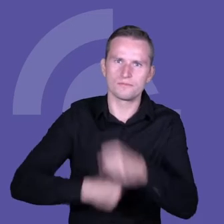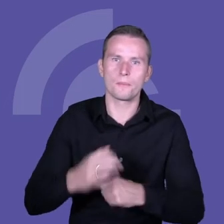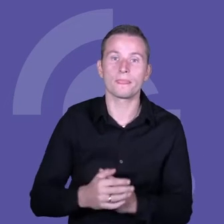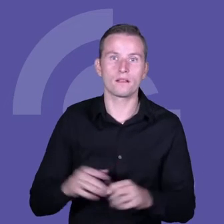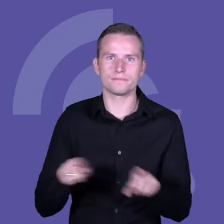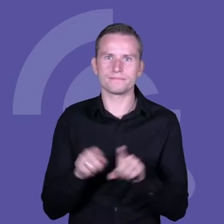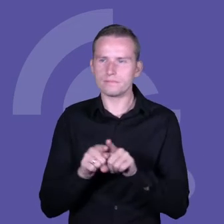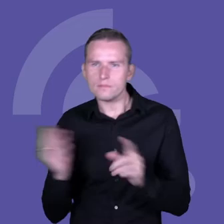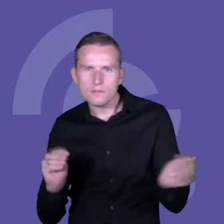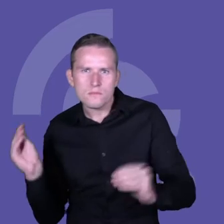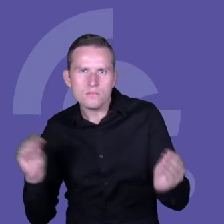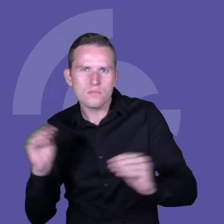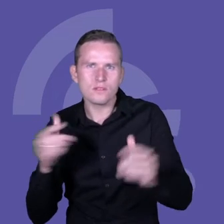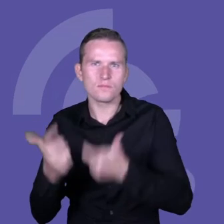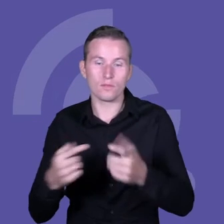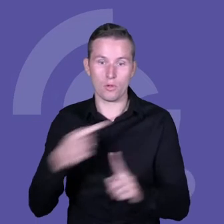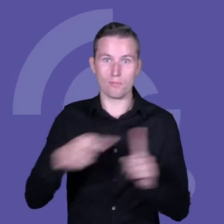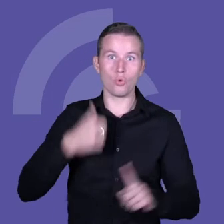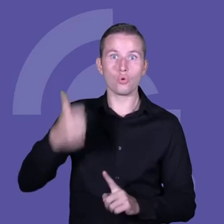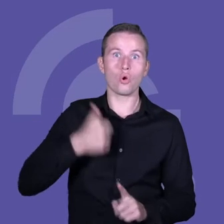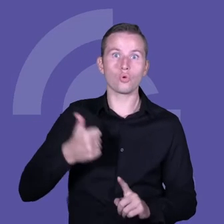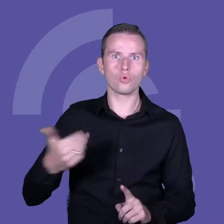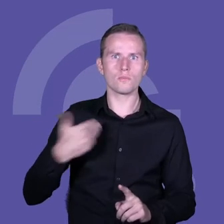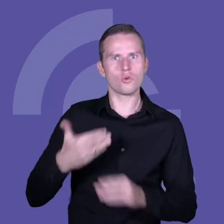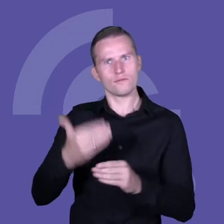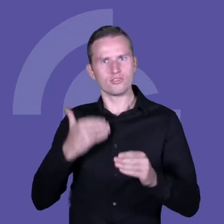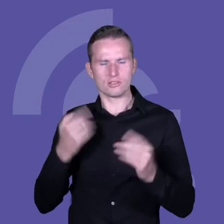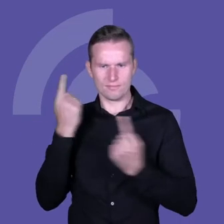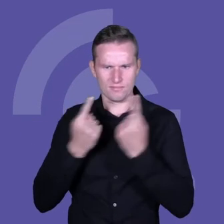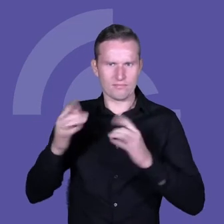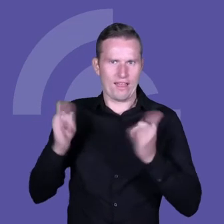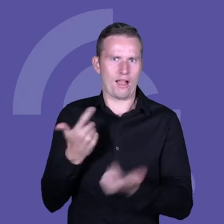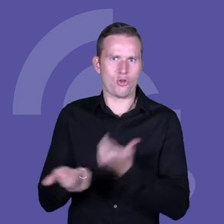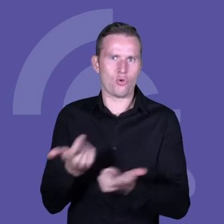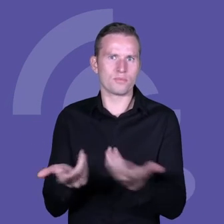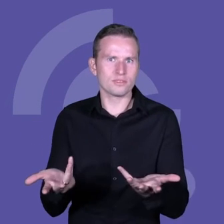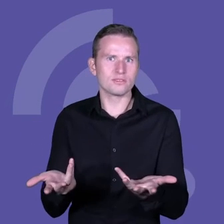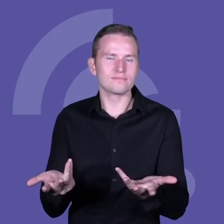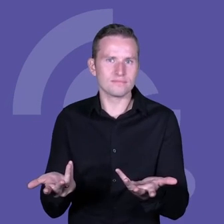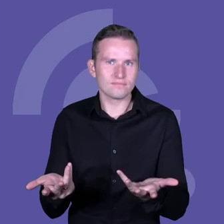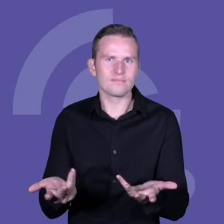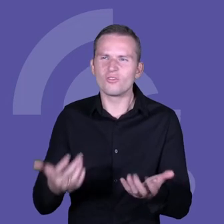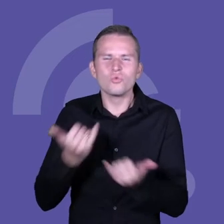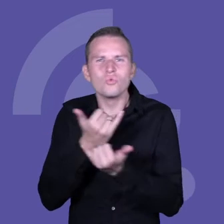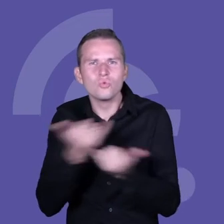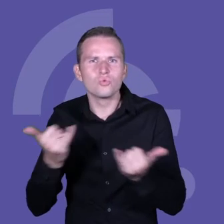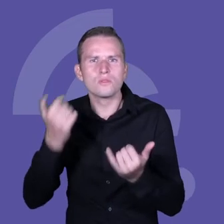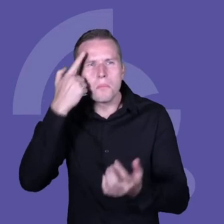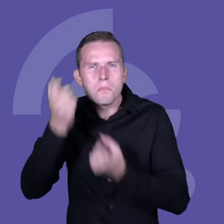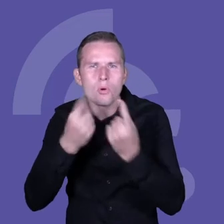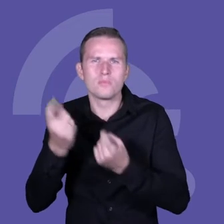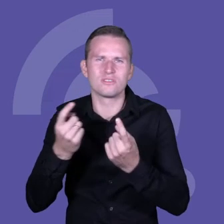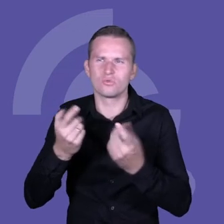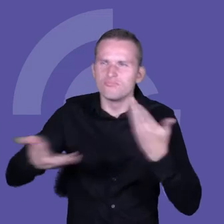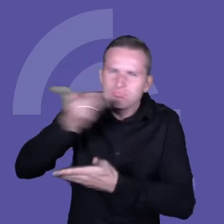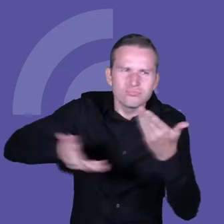pół roku, zanim w ogóle zabrano się do pracy, to myślano, jak to zrobić i robiono różne symulacje i burzę mózgu.